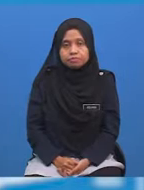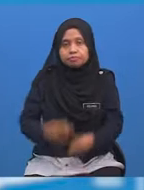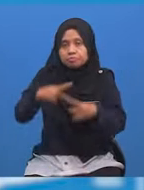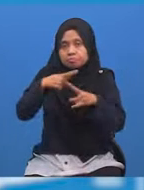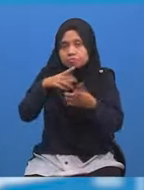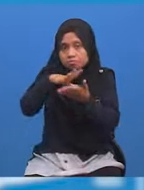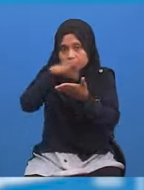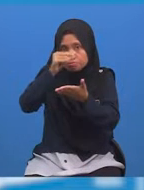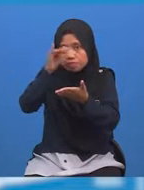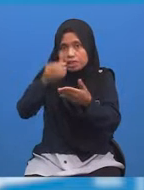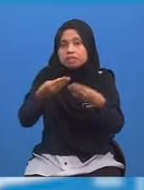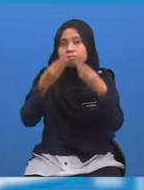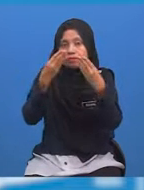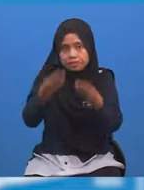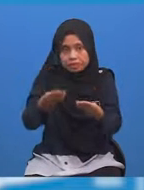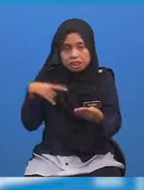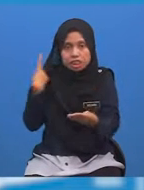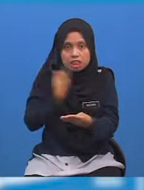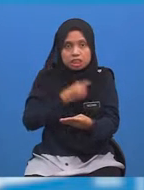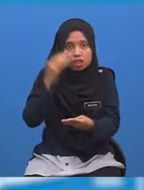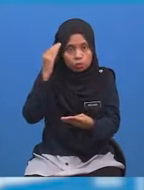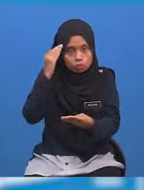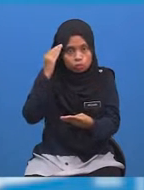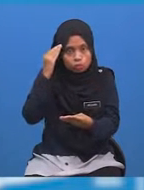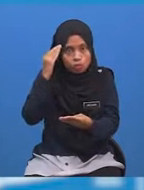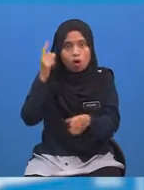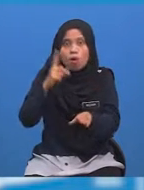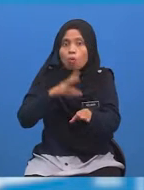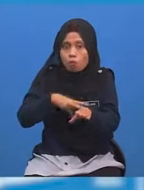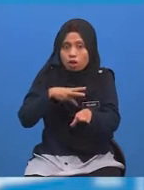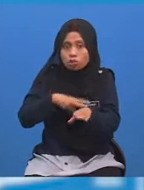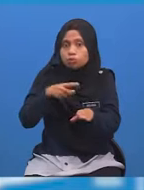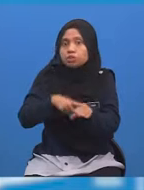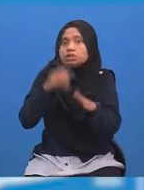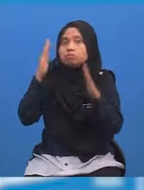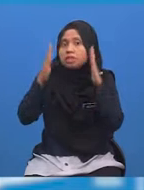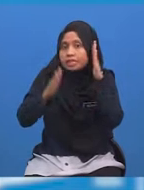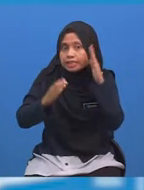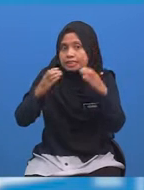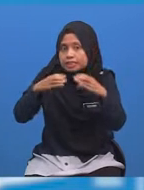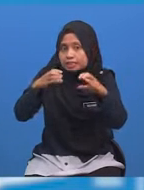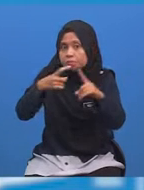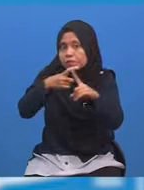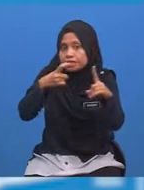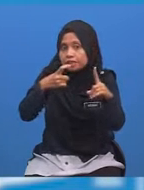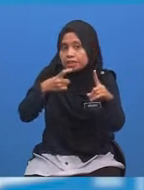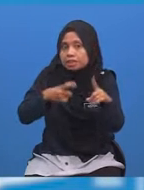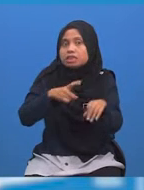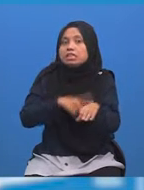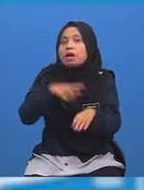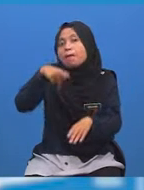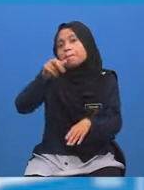Daripada maklumat yang diberikan Kita tahu bahawa Waktu di Malaysia mendahului waktu di Paris